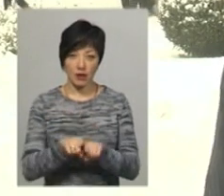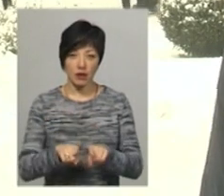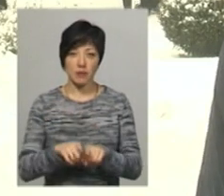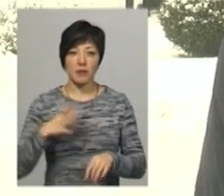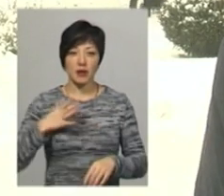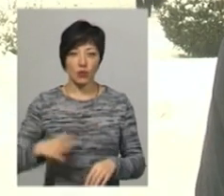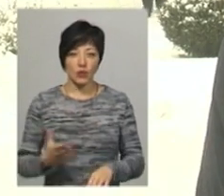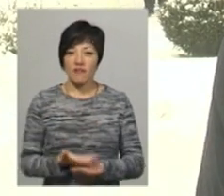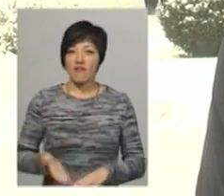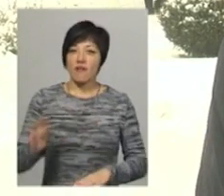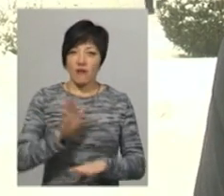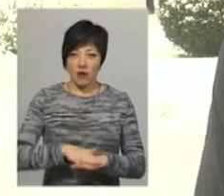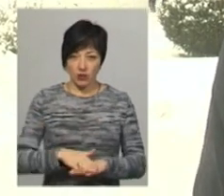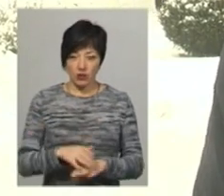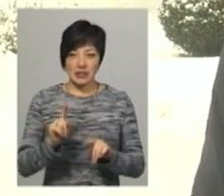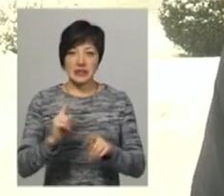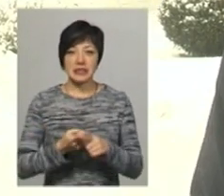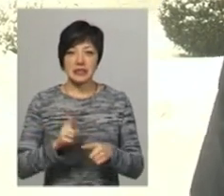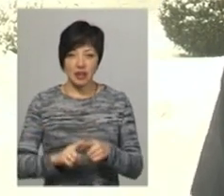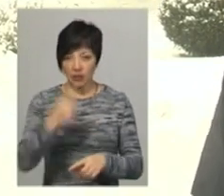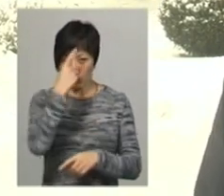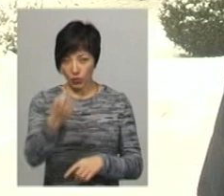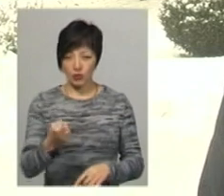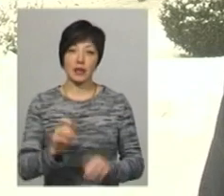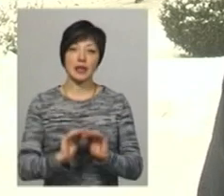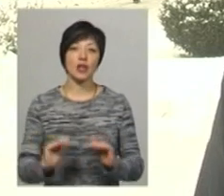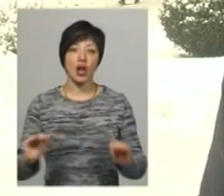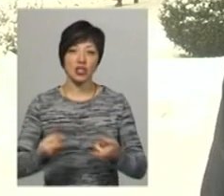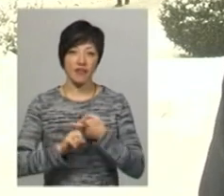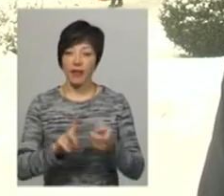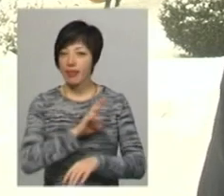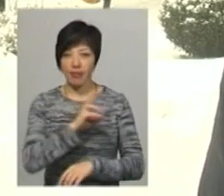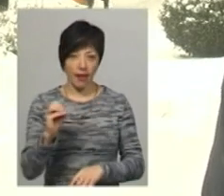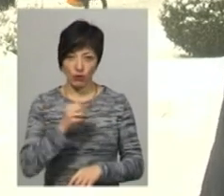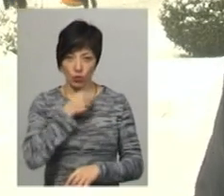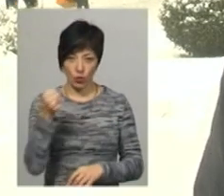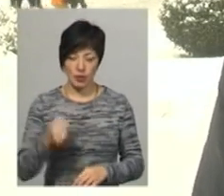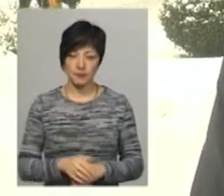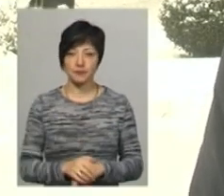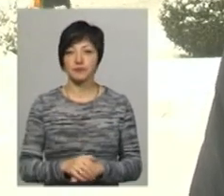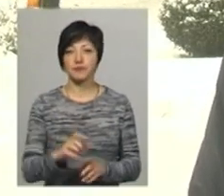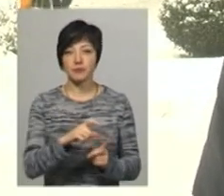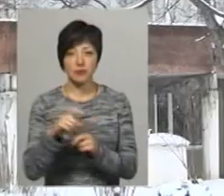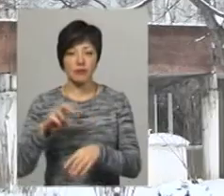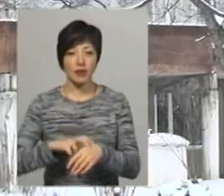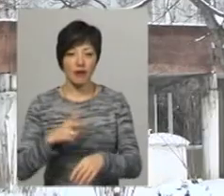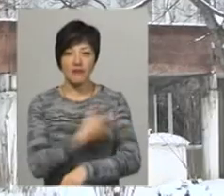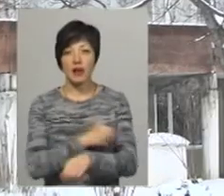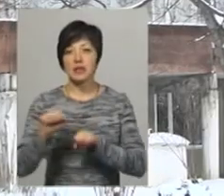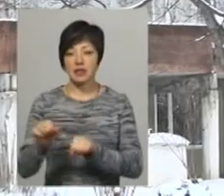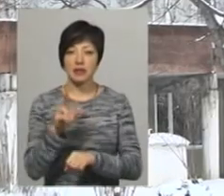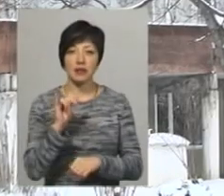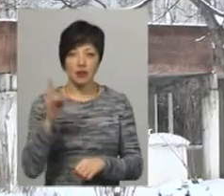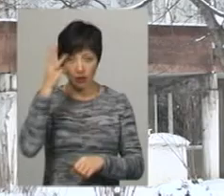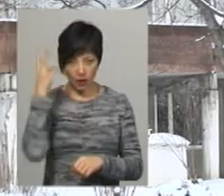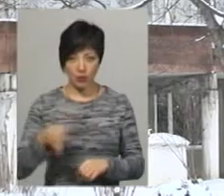переносять вони набагато важче, тому що це, ще раз наголошують, дитяча інфекція, не доросла. За словами Олександра Мирного, вакцин проти кору